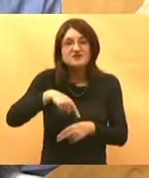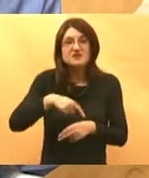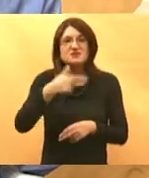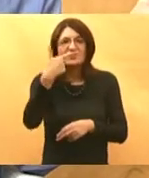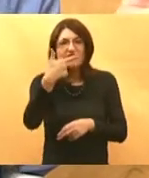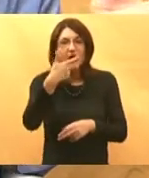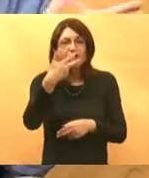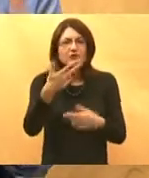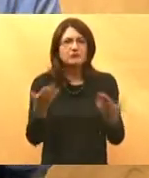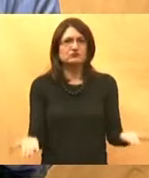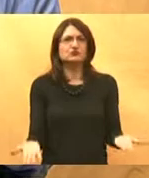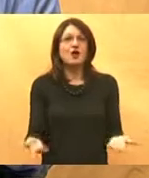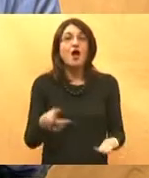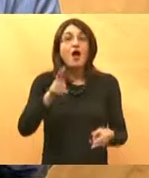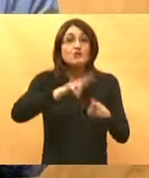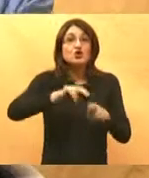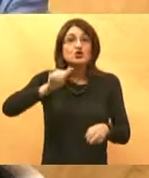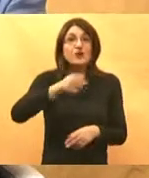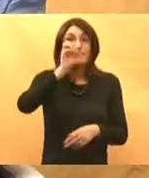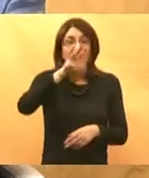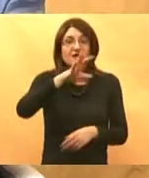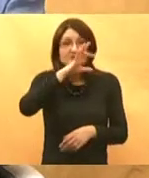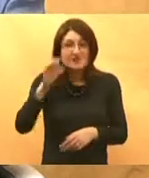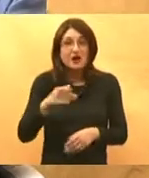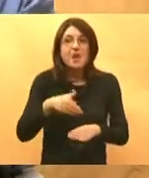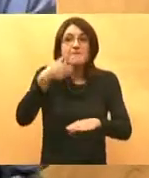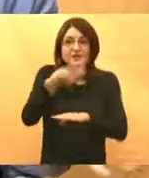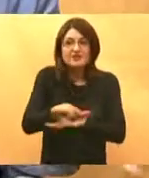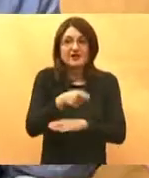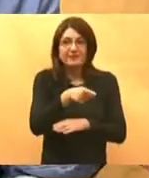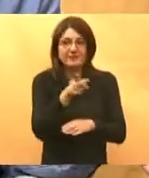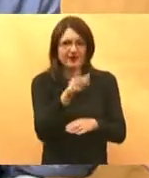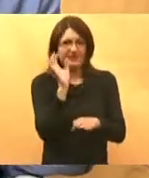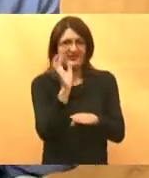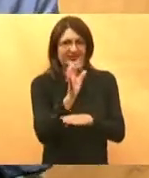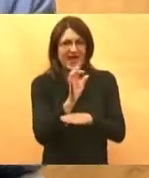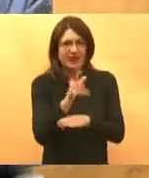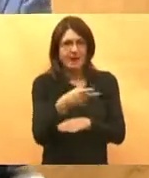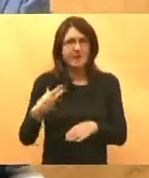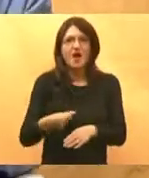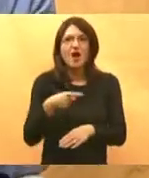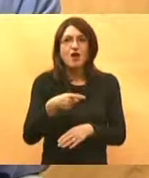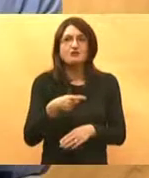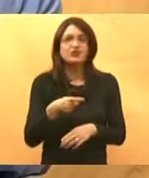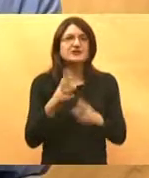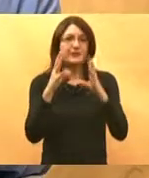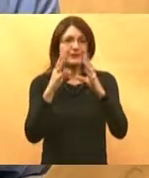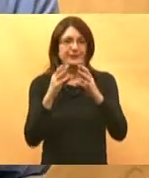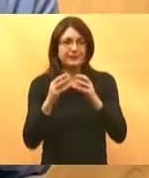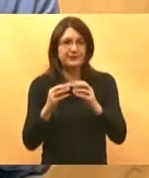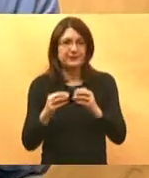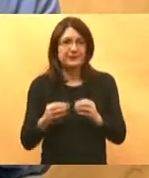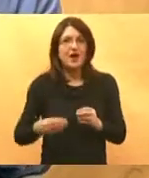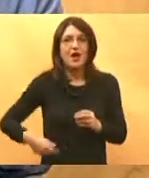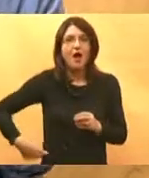O čemu pričamo? Njemu će za 15 dana nakon terapije ove peroralne ili inekcijske samo od sebe se smanjiti problem sa